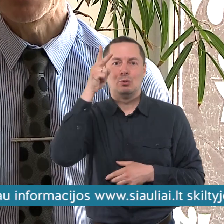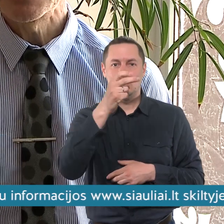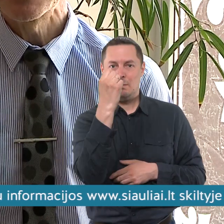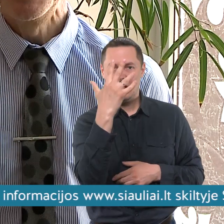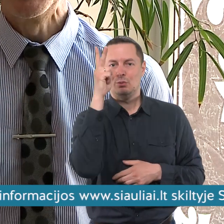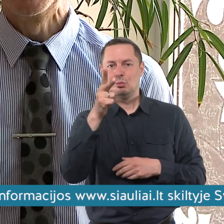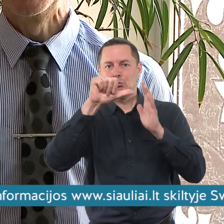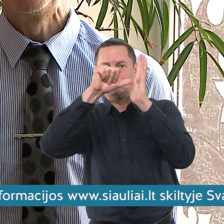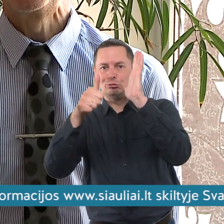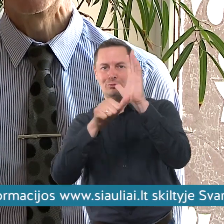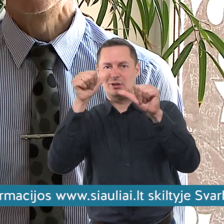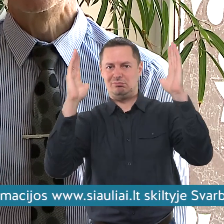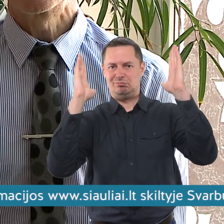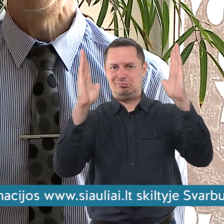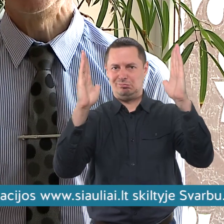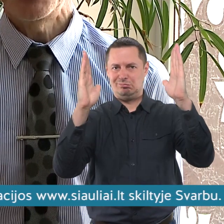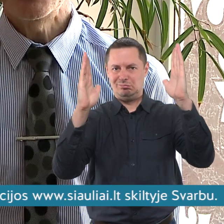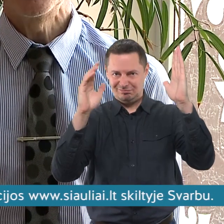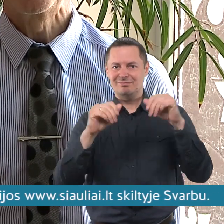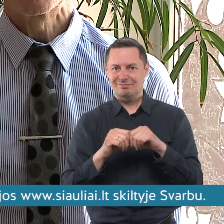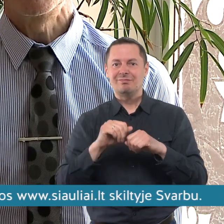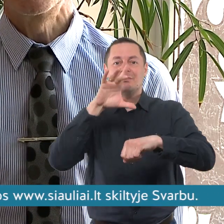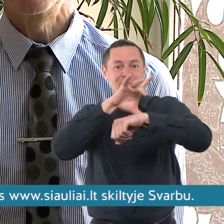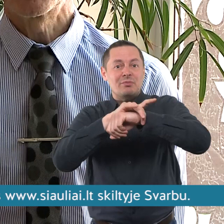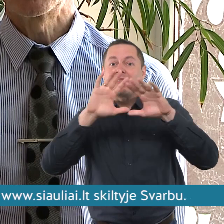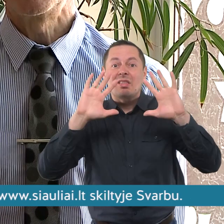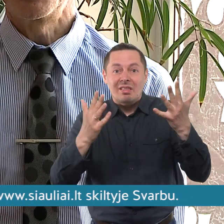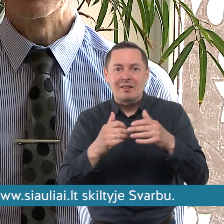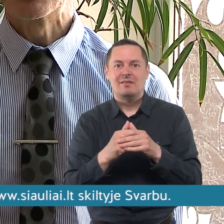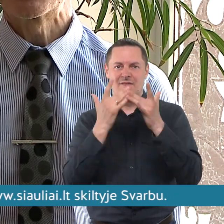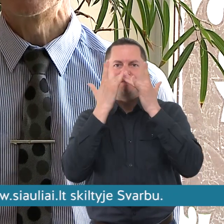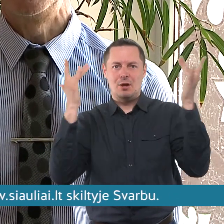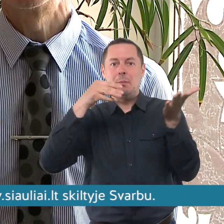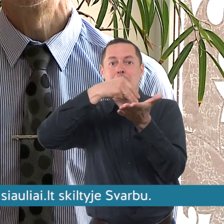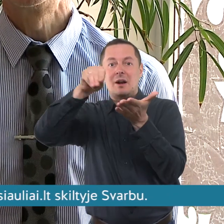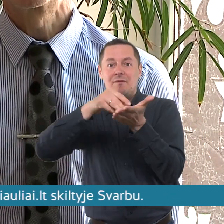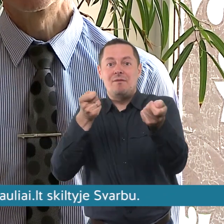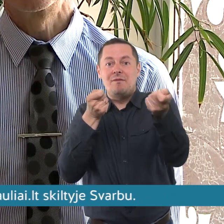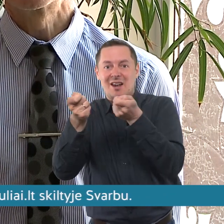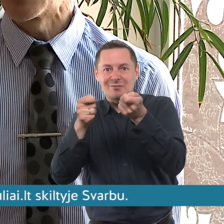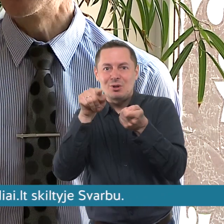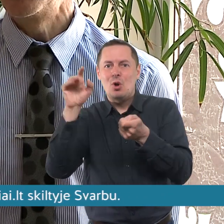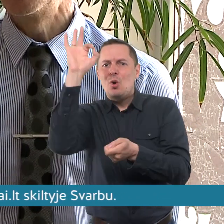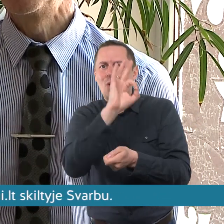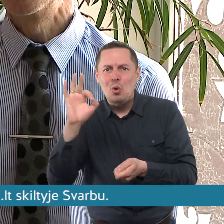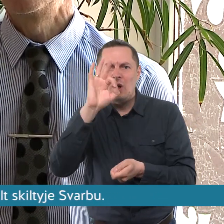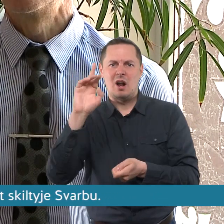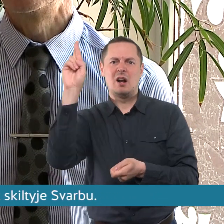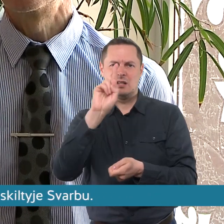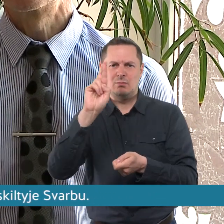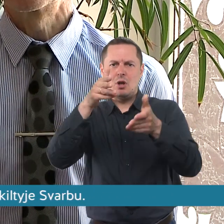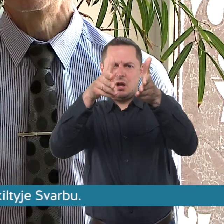metais, kaip aiškėjo, vykdant viešuosius pirkimus dėl gatvių,